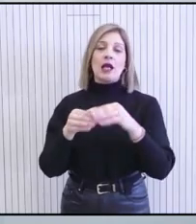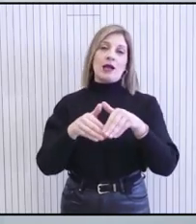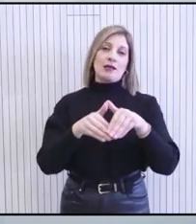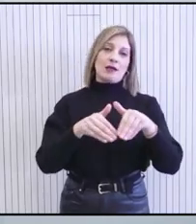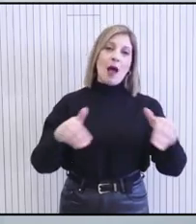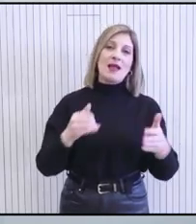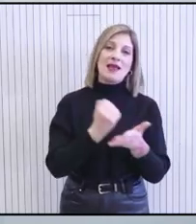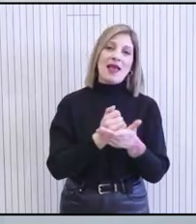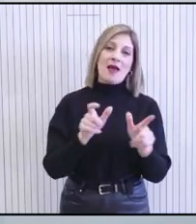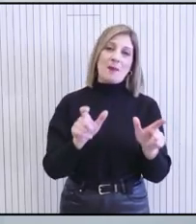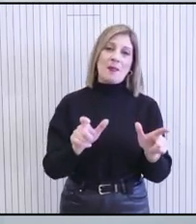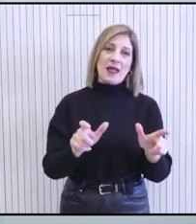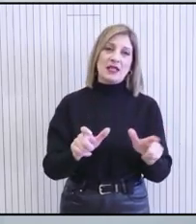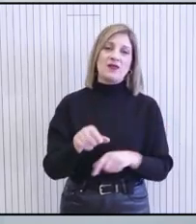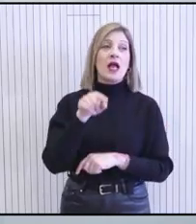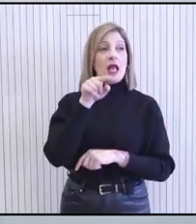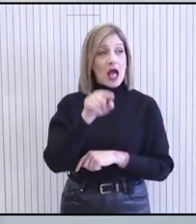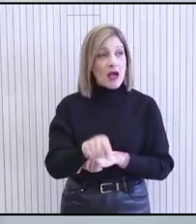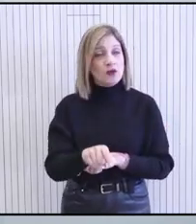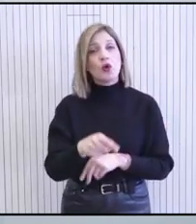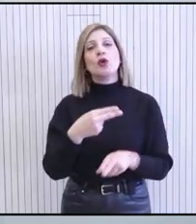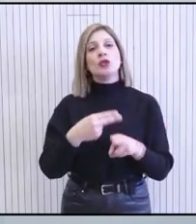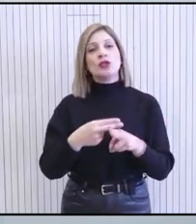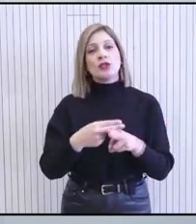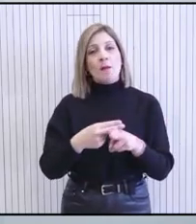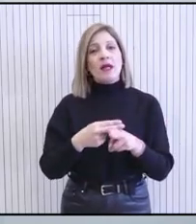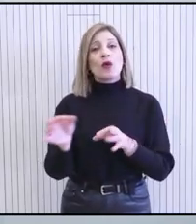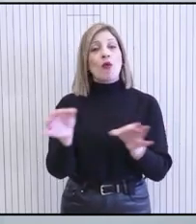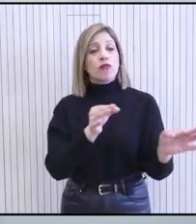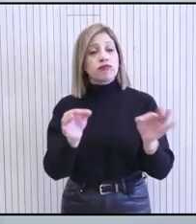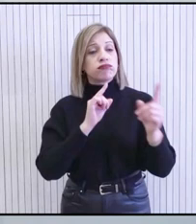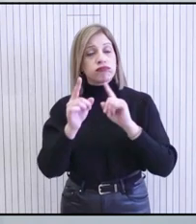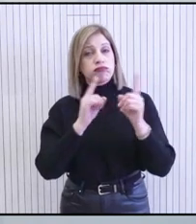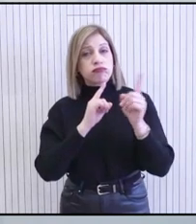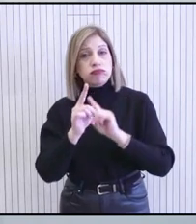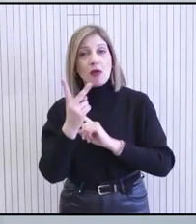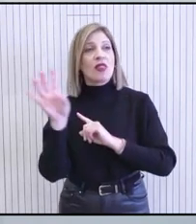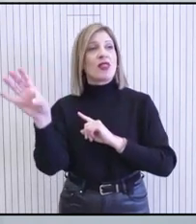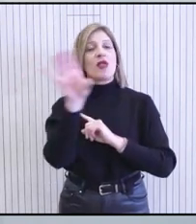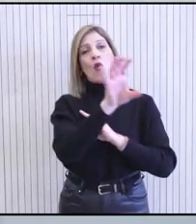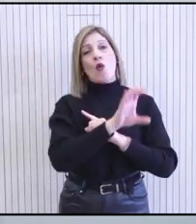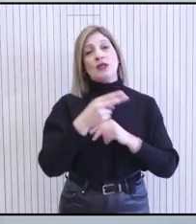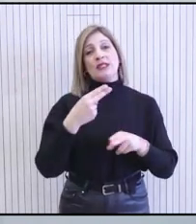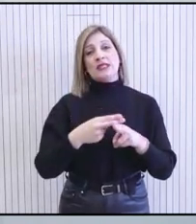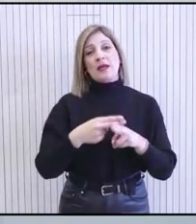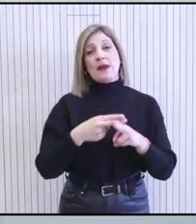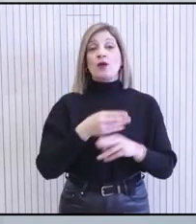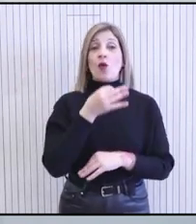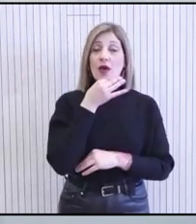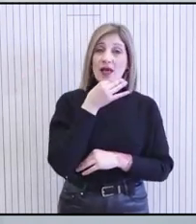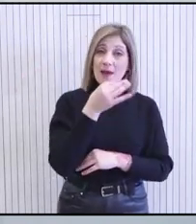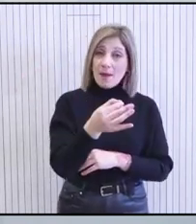και της ασφάλειας. Είναι άλλωστε τομείς που εντάσσονται και στον στρατηγικό διάλογο μεταξύ των δύο χωρών. Εκείνο το οποίο έχουμε θέσει